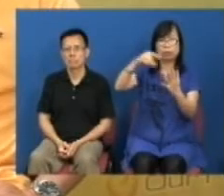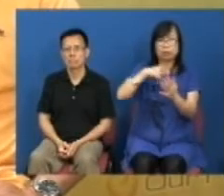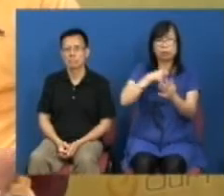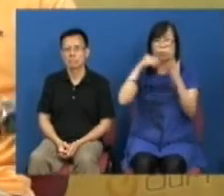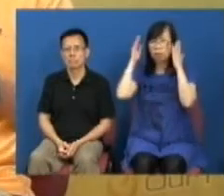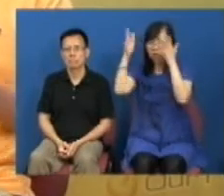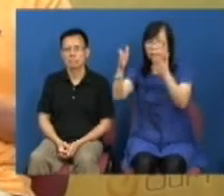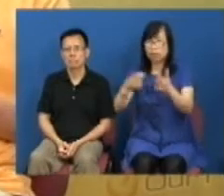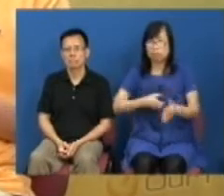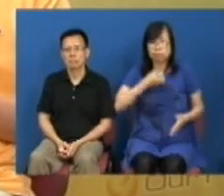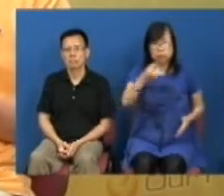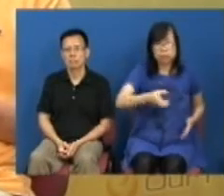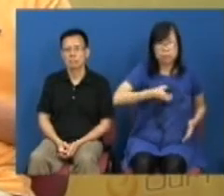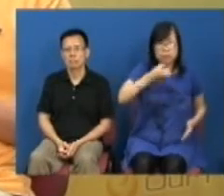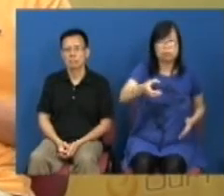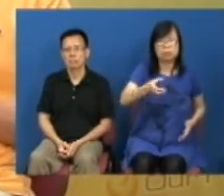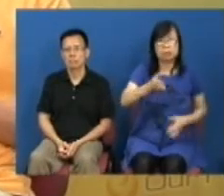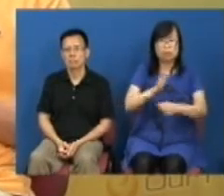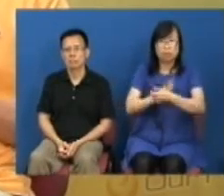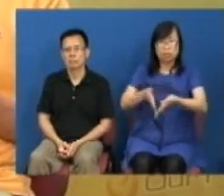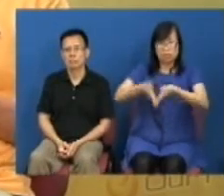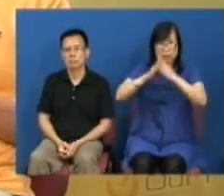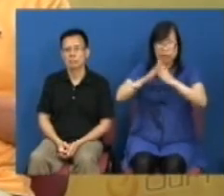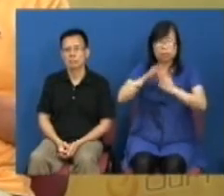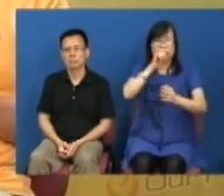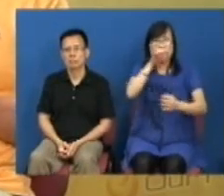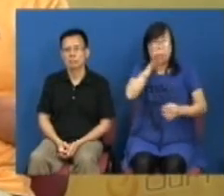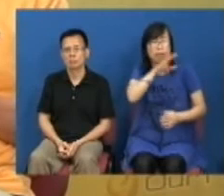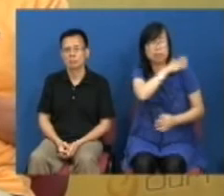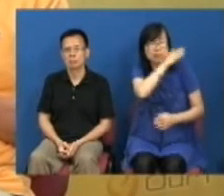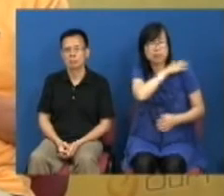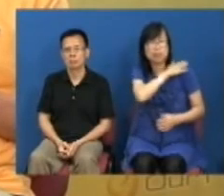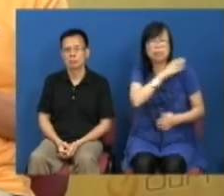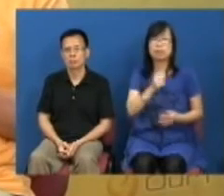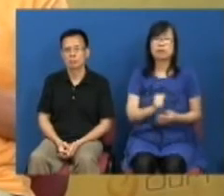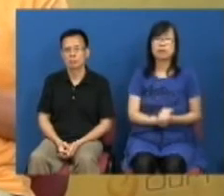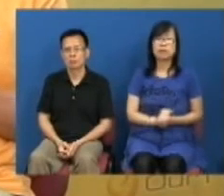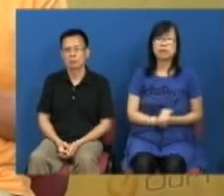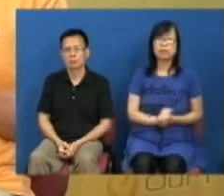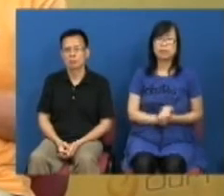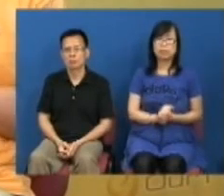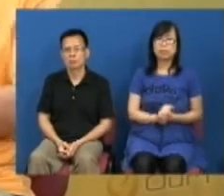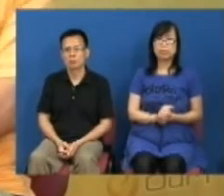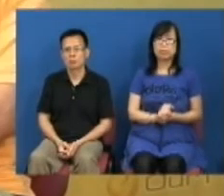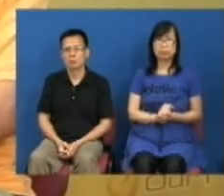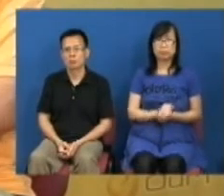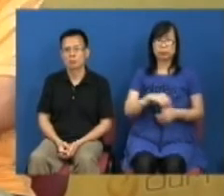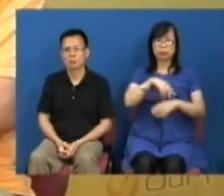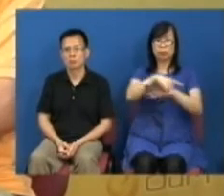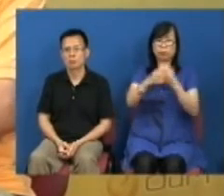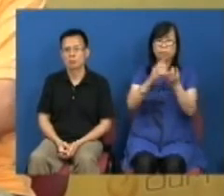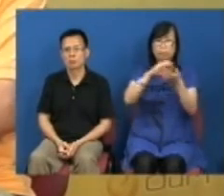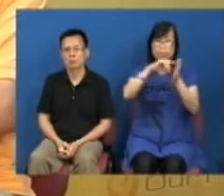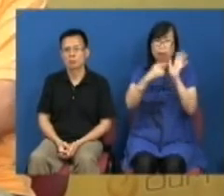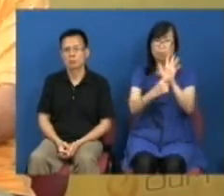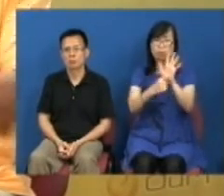花一些曾经捐过钱给他们的大企业去问责一些体制上的矛盾他们